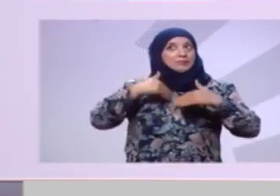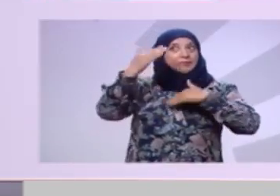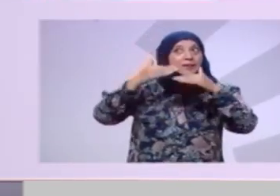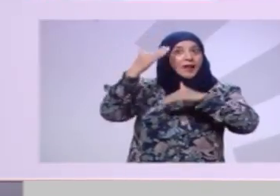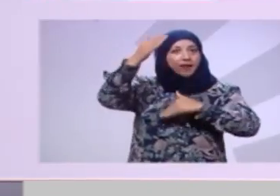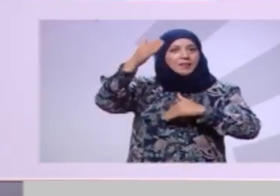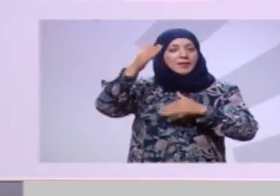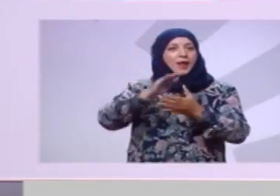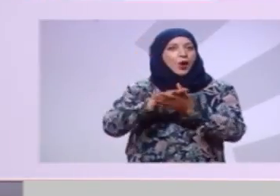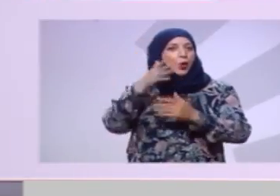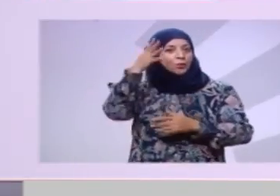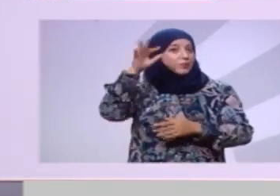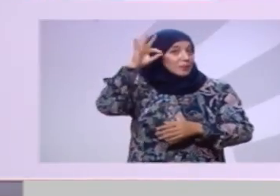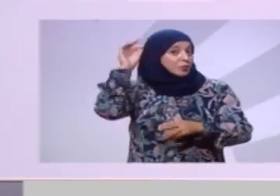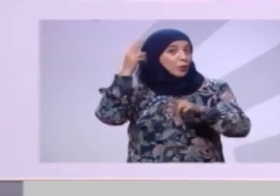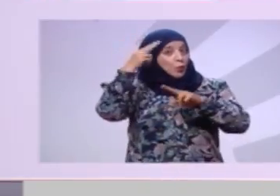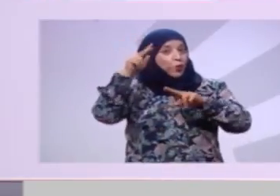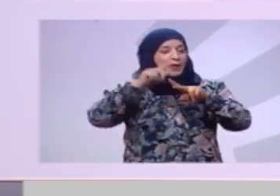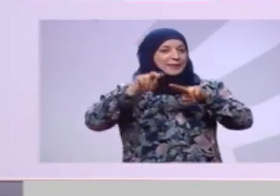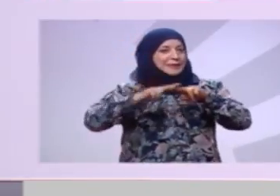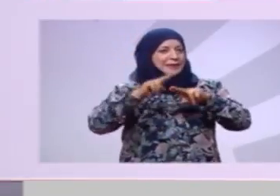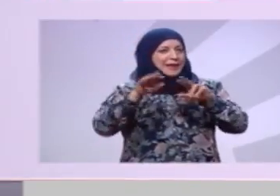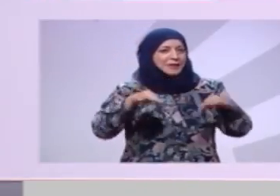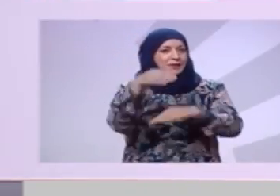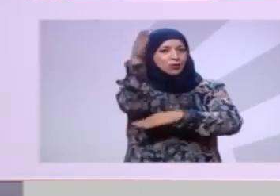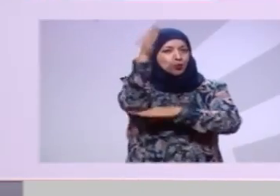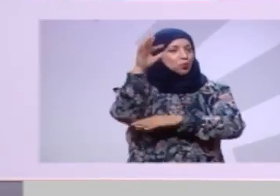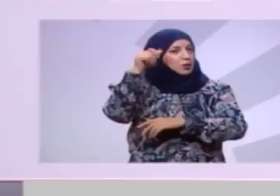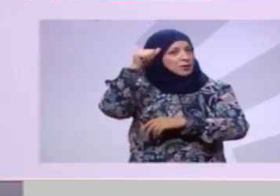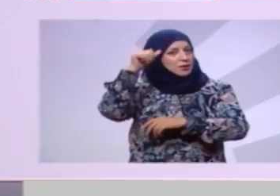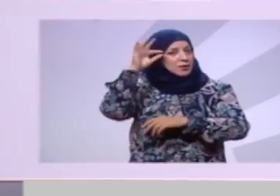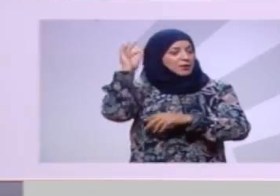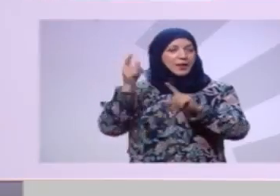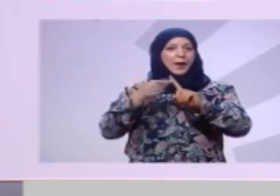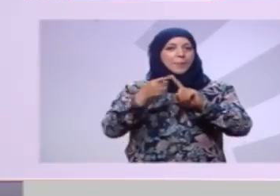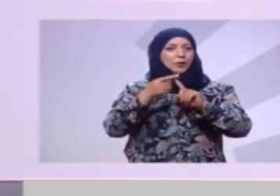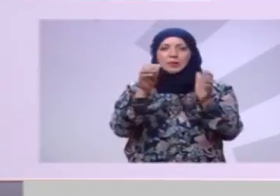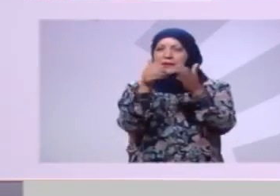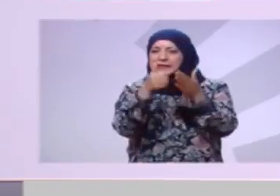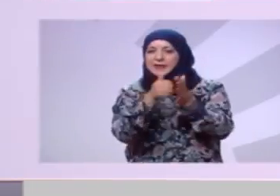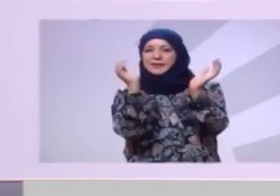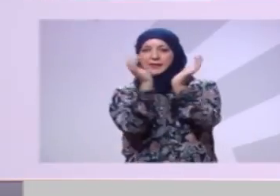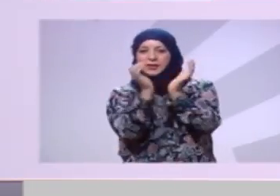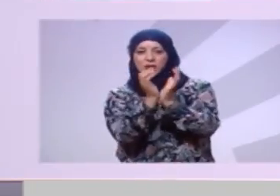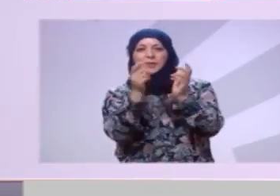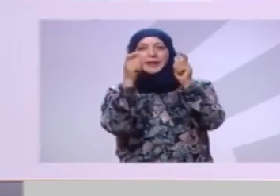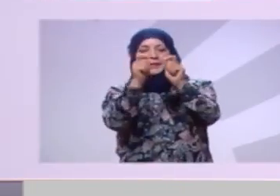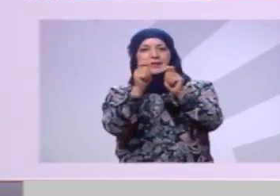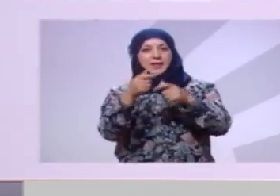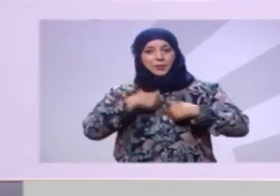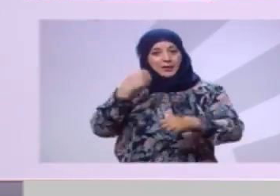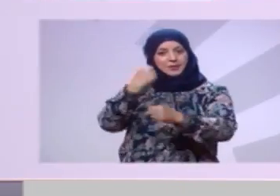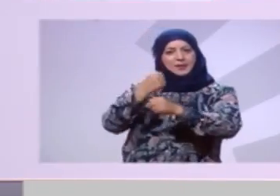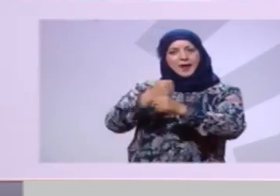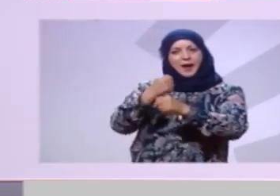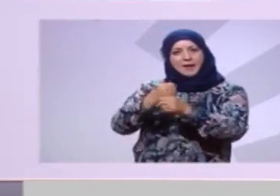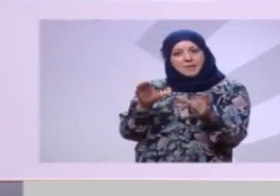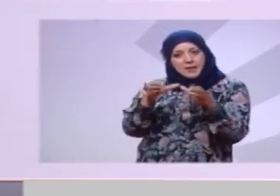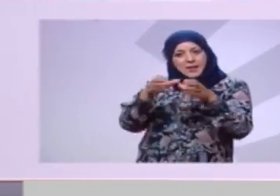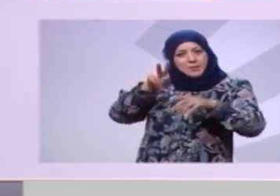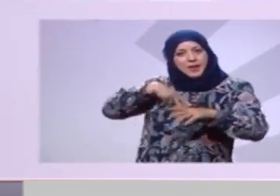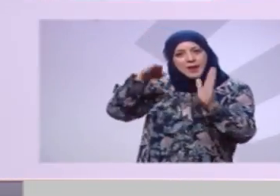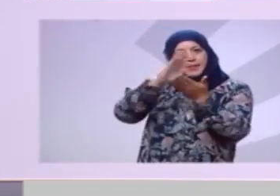لإصلاح عميق للبلاد من ناحية الاقتصادية والاجتماعية والسياسية ونحن اشتغلنا في أفاق تونس على